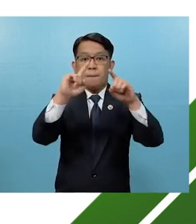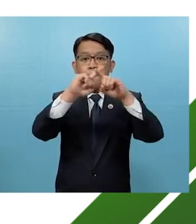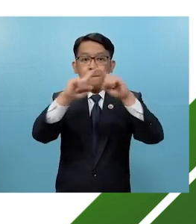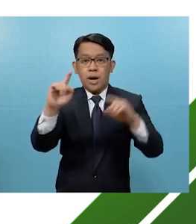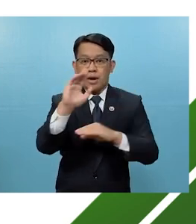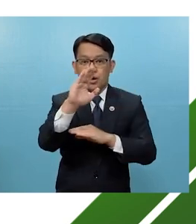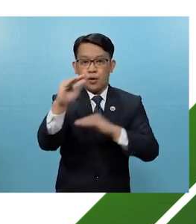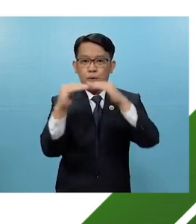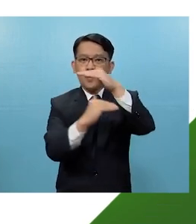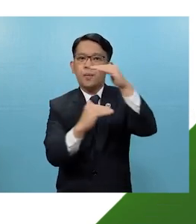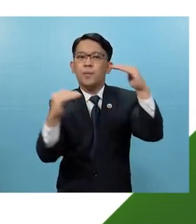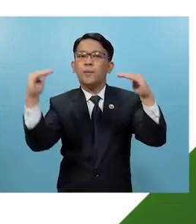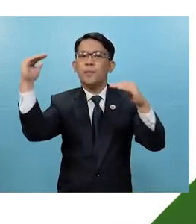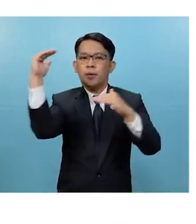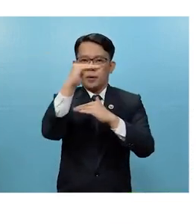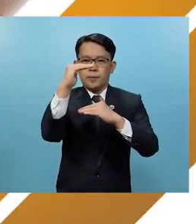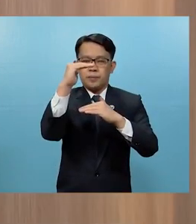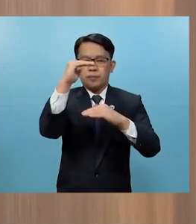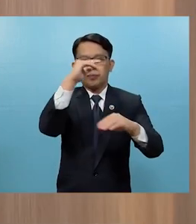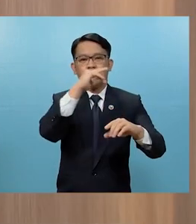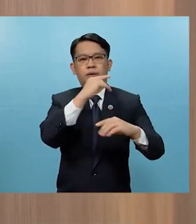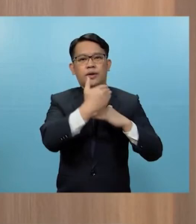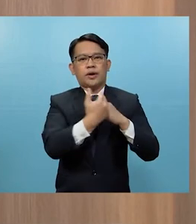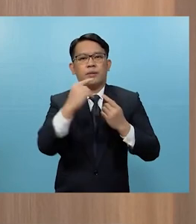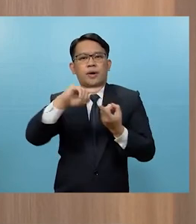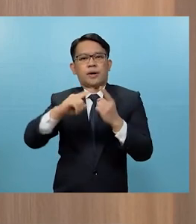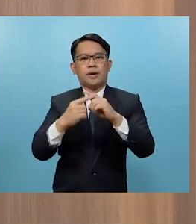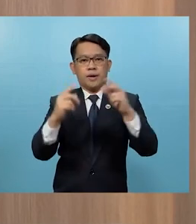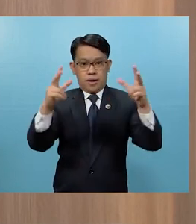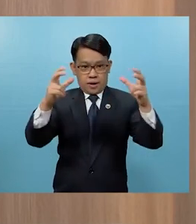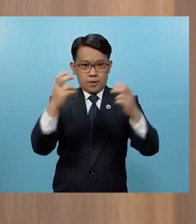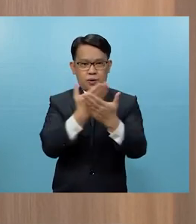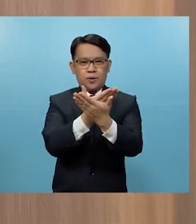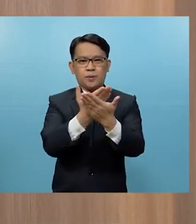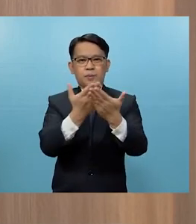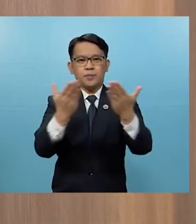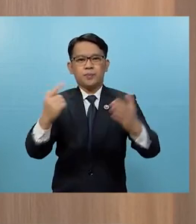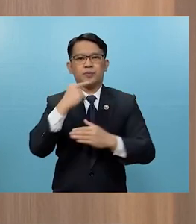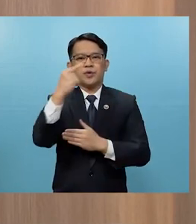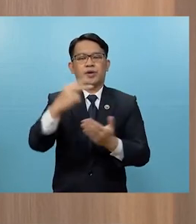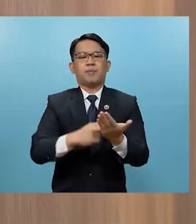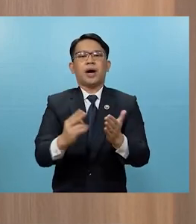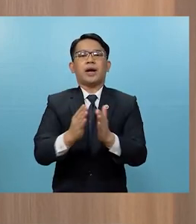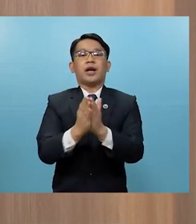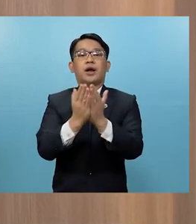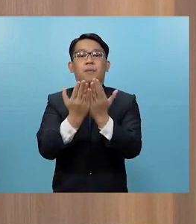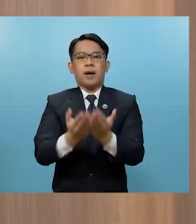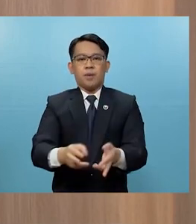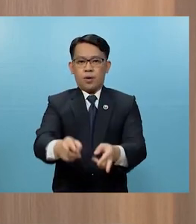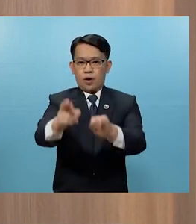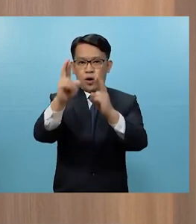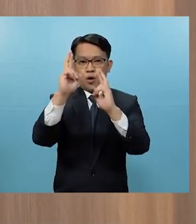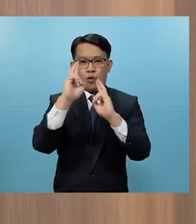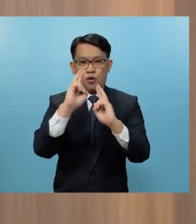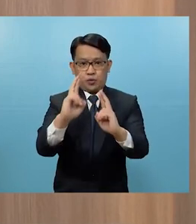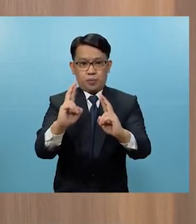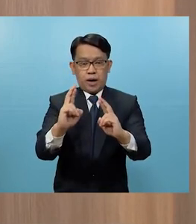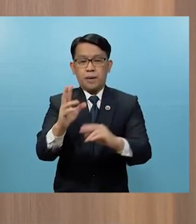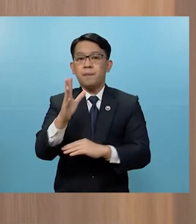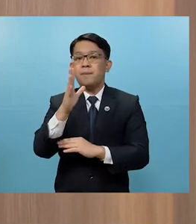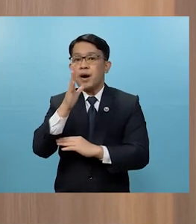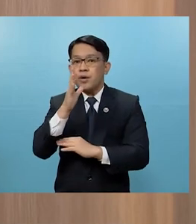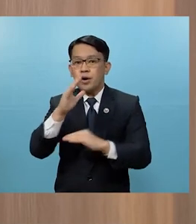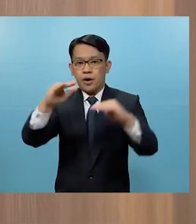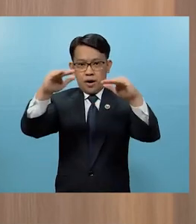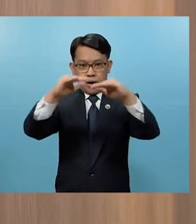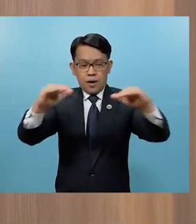nakahihigit ka Mga kaibigan narinig po ninyo ang sabi sa Bibya Iginagalang siya ng kanyang mga